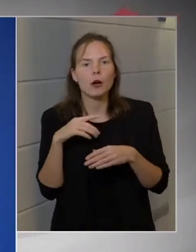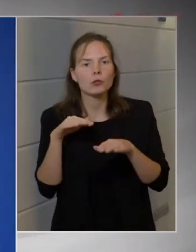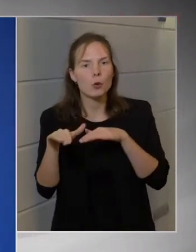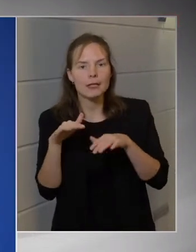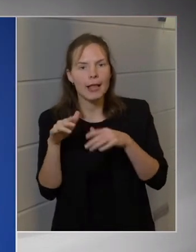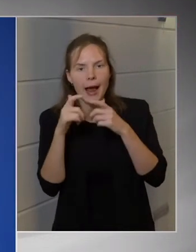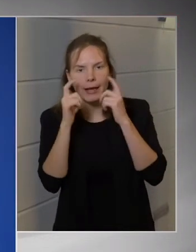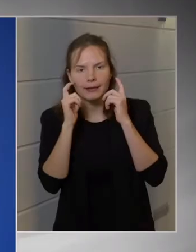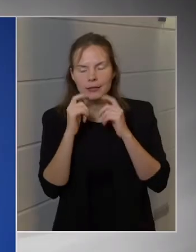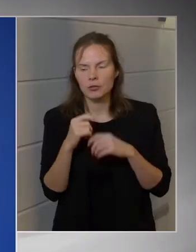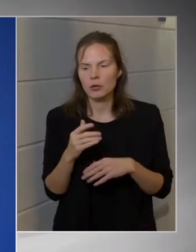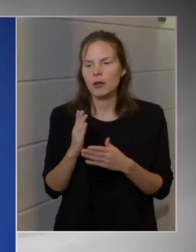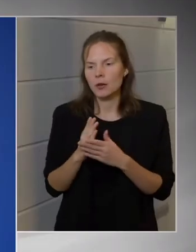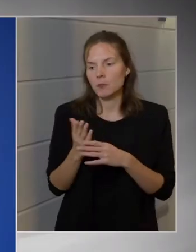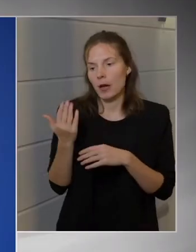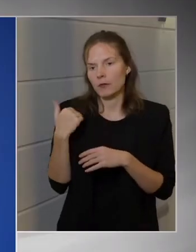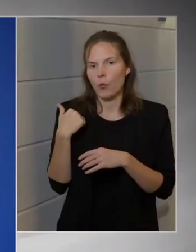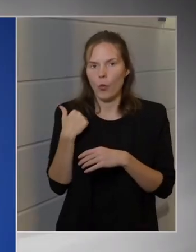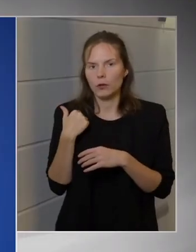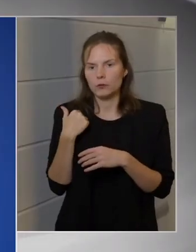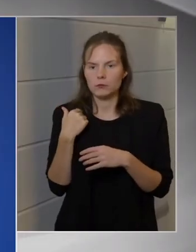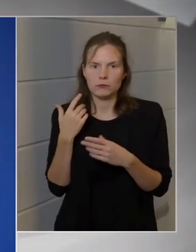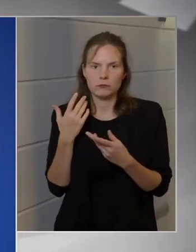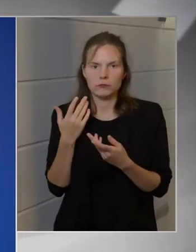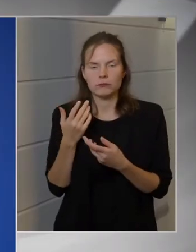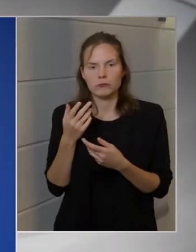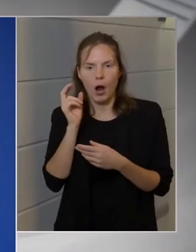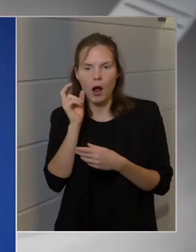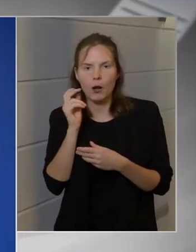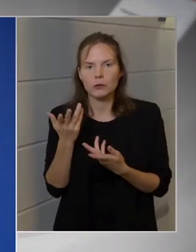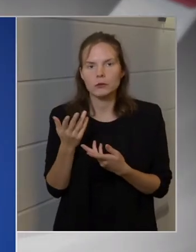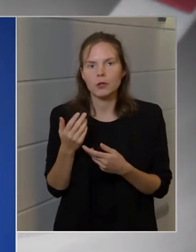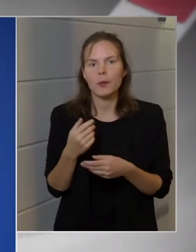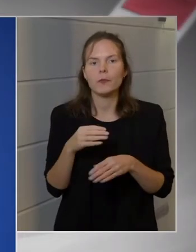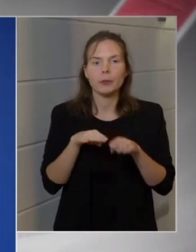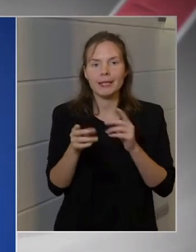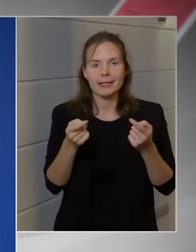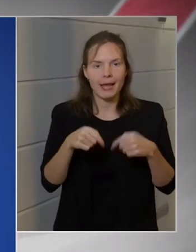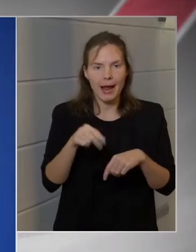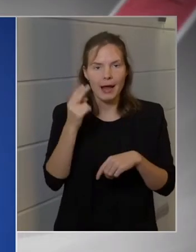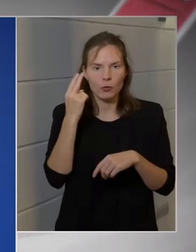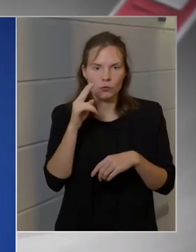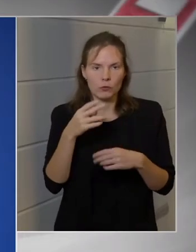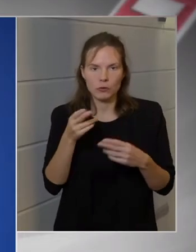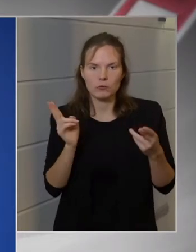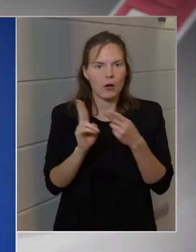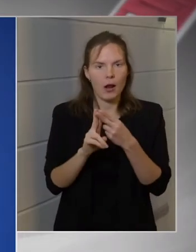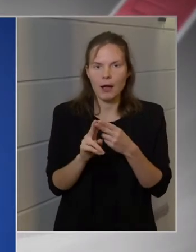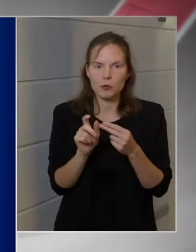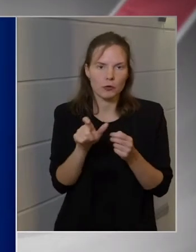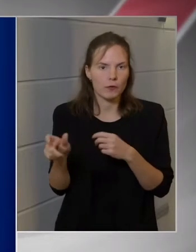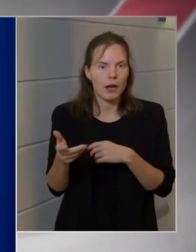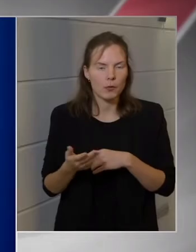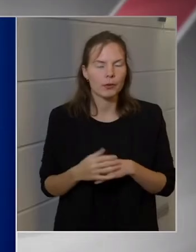sehol? Volt már, hogy találkoztam, általában, hogyha a miniszterelnök találkozik velük, vagy találkozott velük, akkor én is ott voltam.